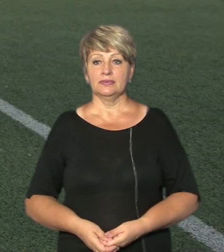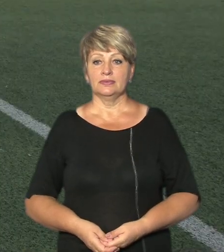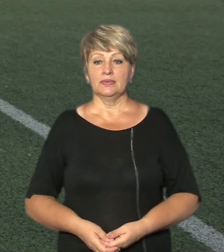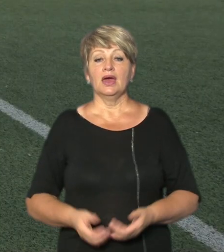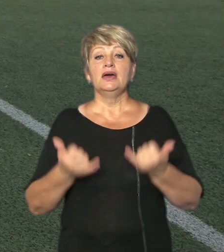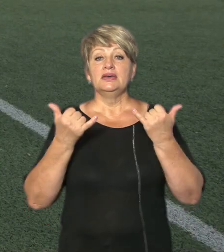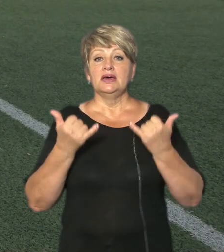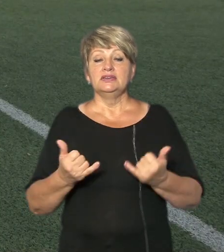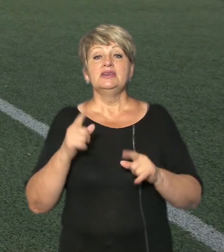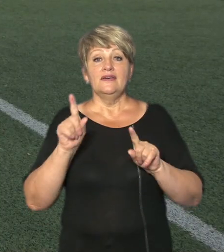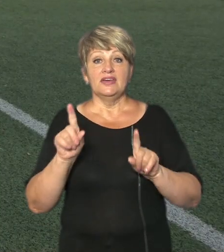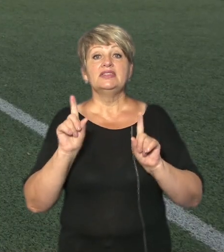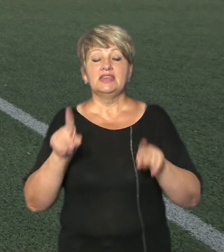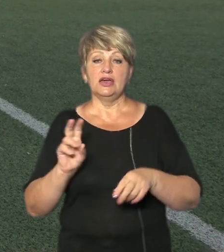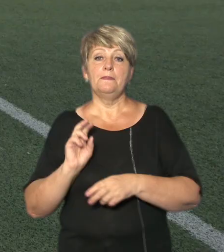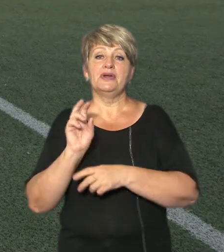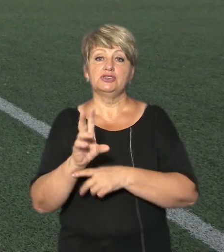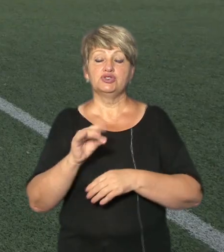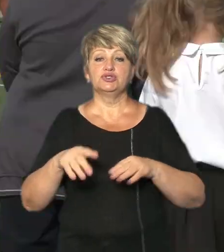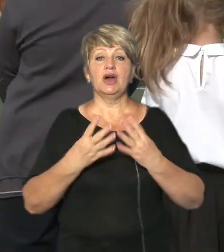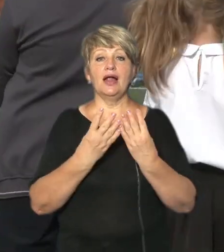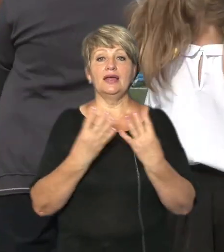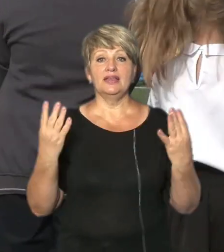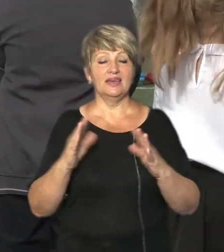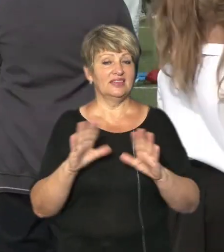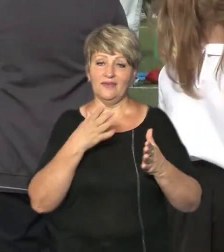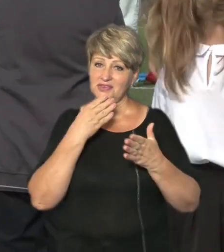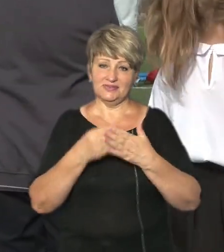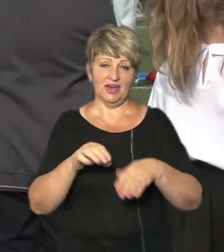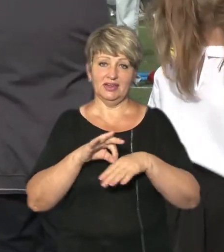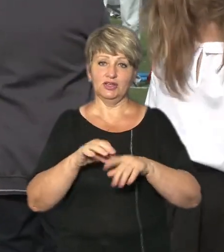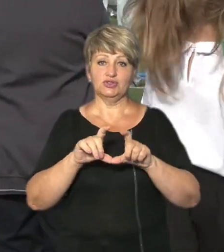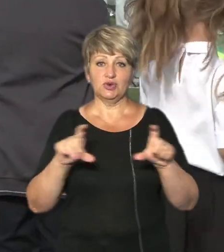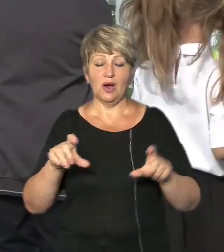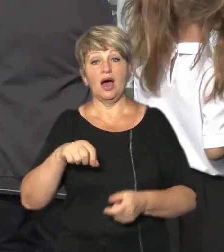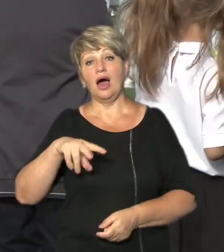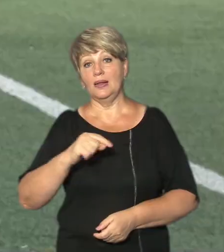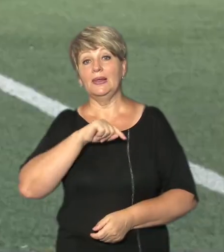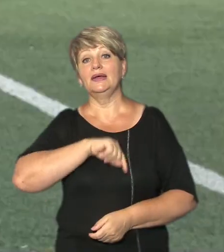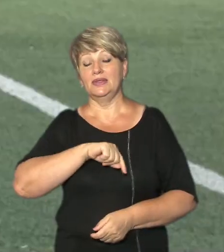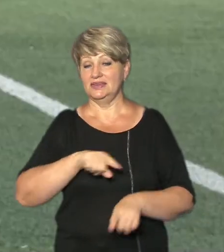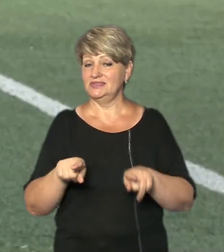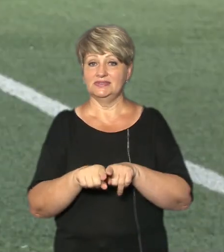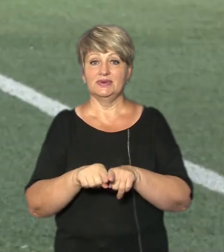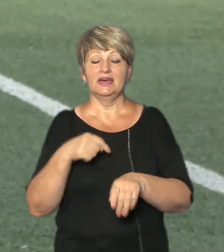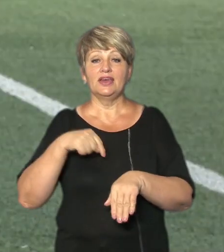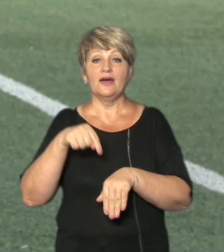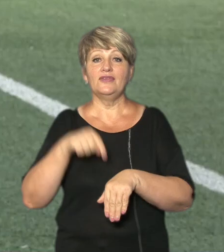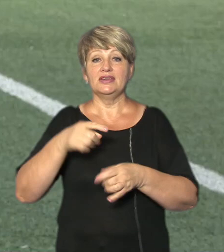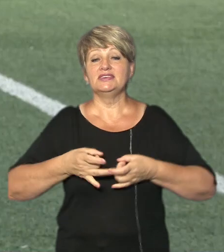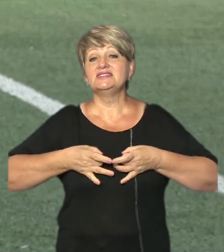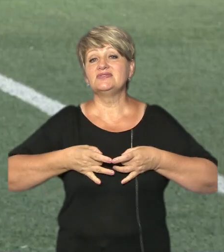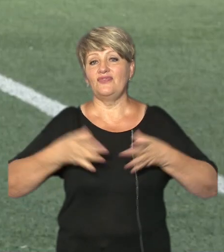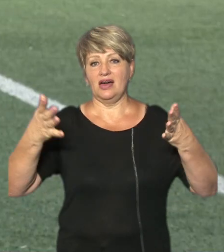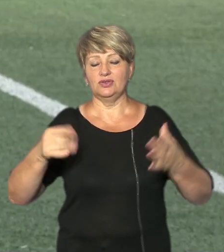Сьогодні він теж пройшов на лінійку і хоч не у своїй рідній школі та настрій каже урочистий все одно Я відчуваю свято в